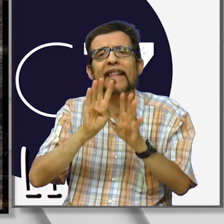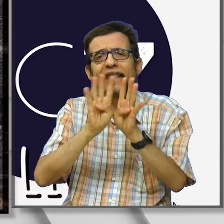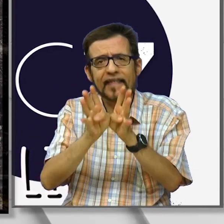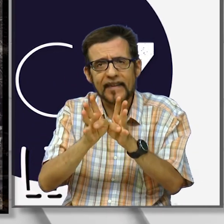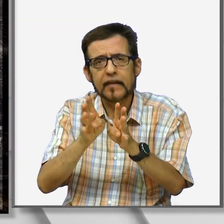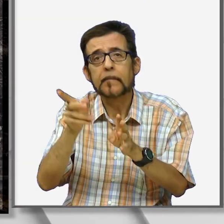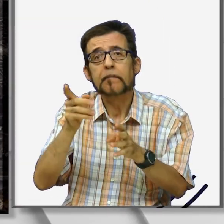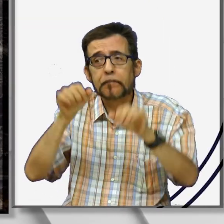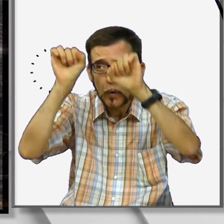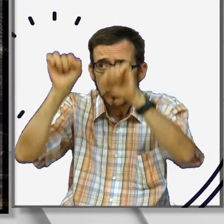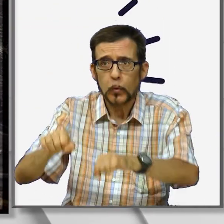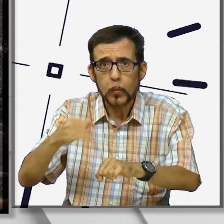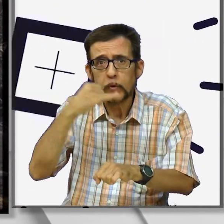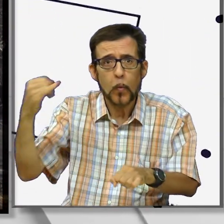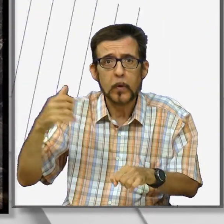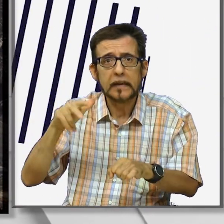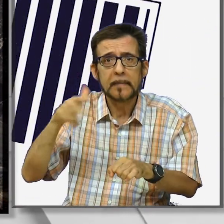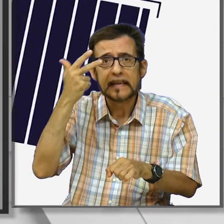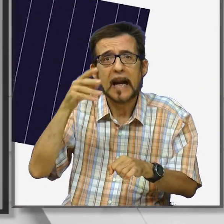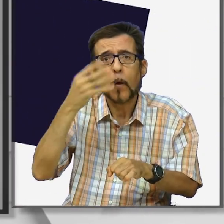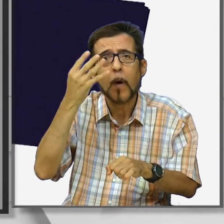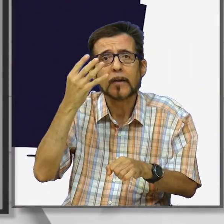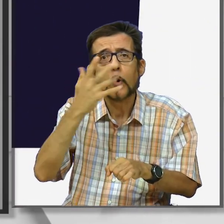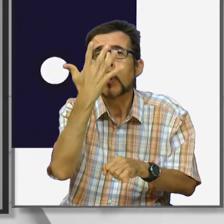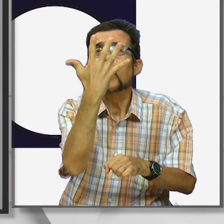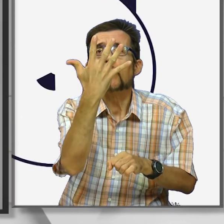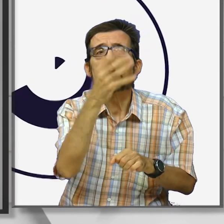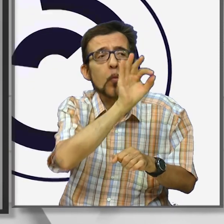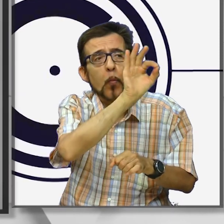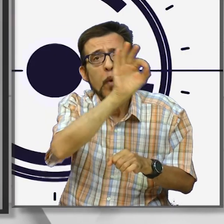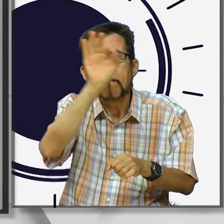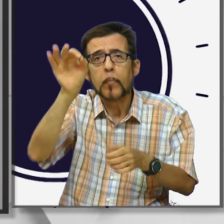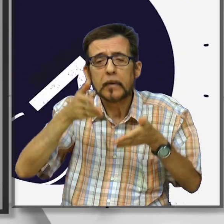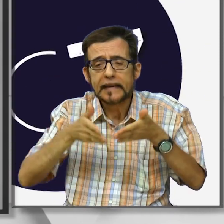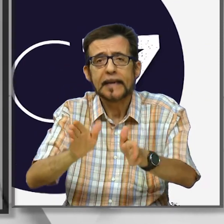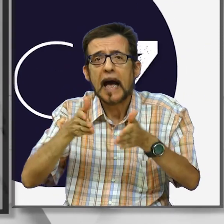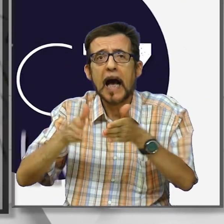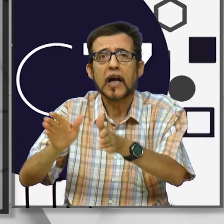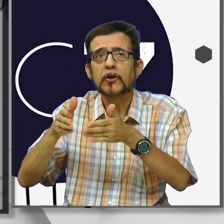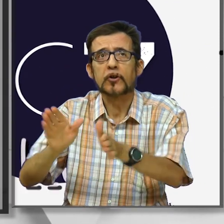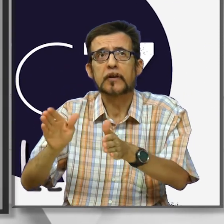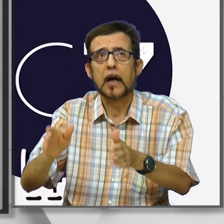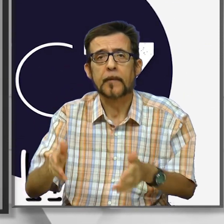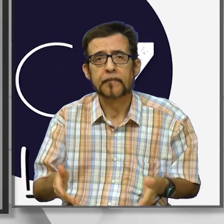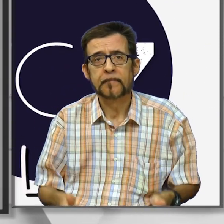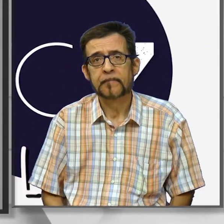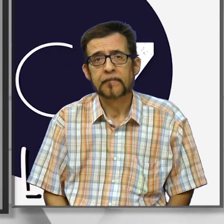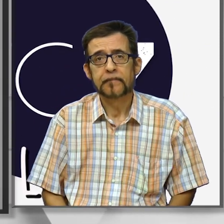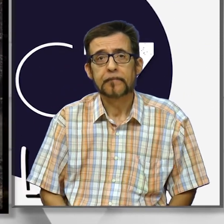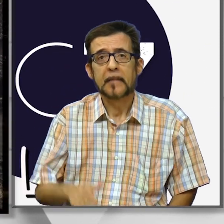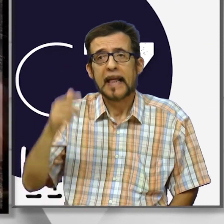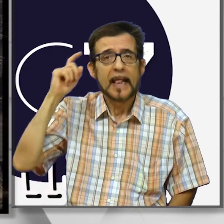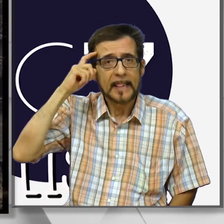fatto che sono stati chiusi negli ultimi 3-4 anni 5 punti nascita, 5 punti nascita, Tempio, la